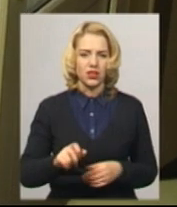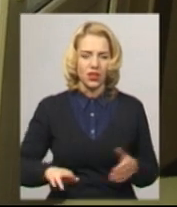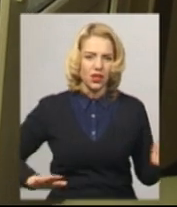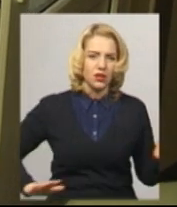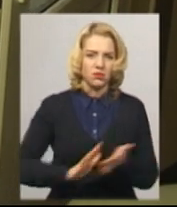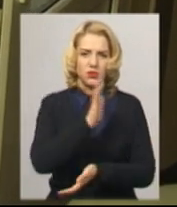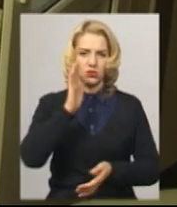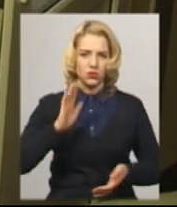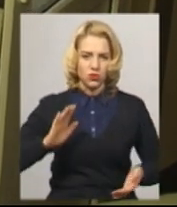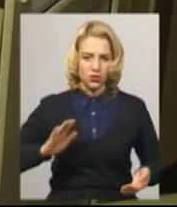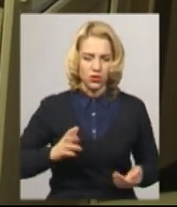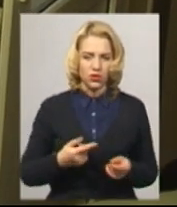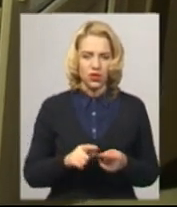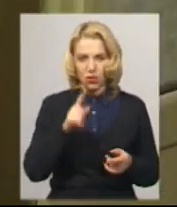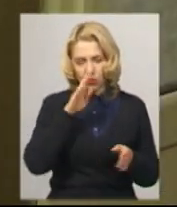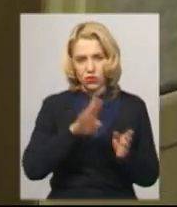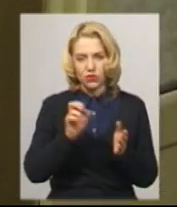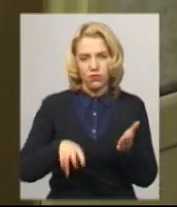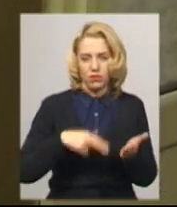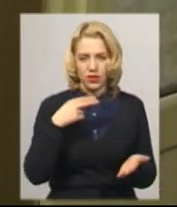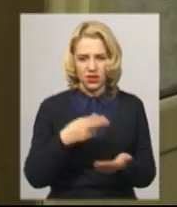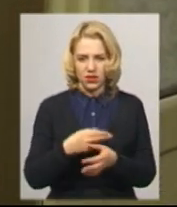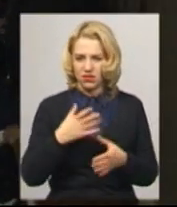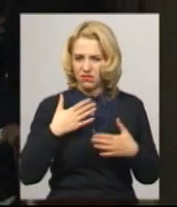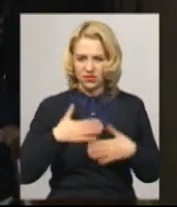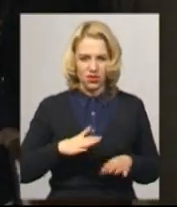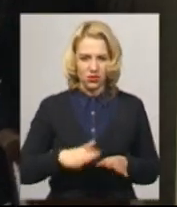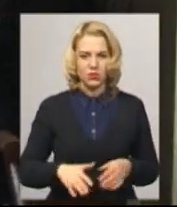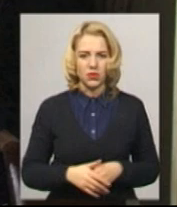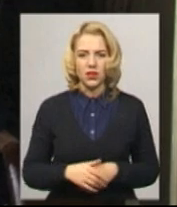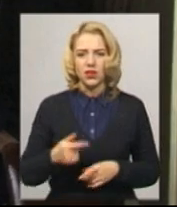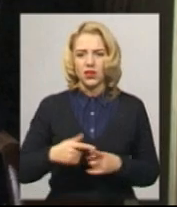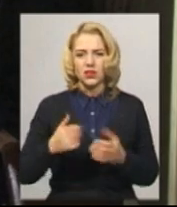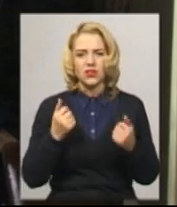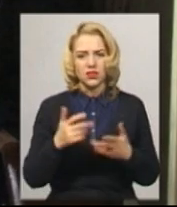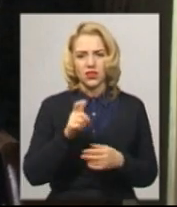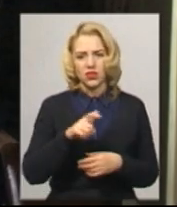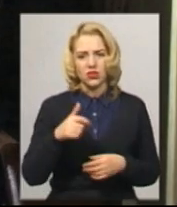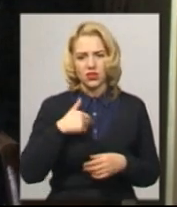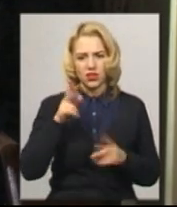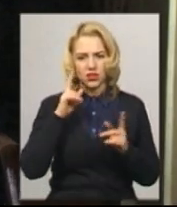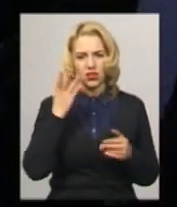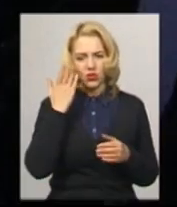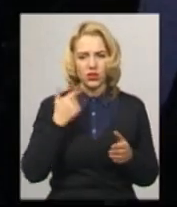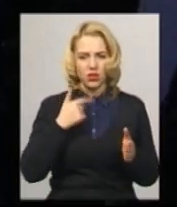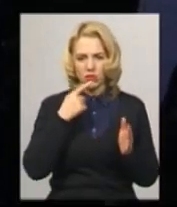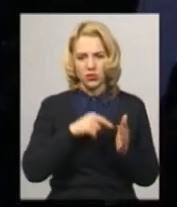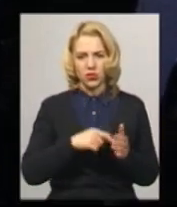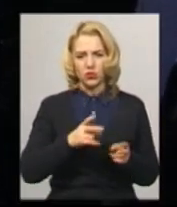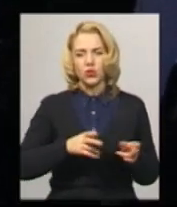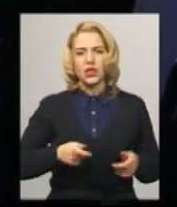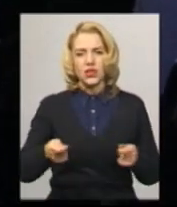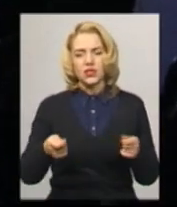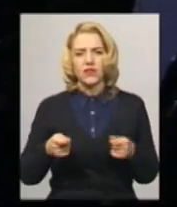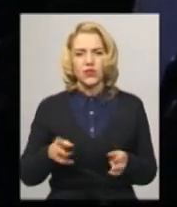посковзнула нібито, має впасти. Не дуже добре, тільки людей, не знаю, коли це я попаду. Завідуючий